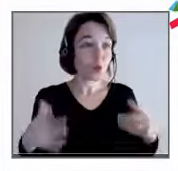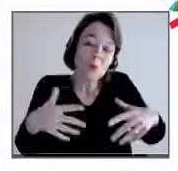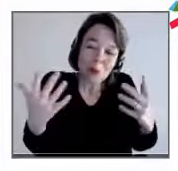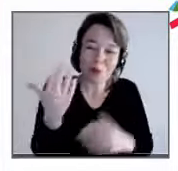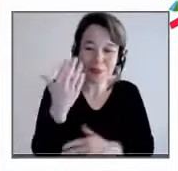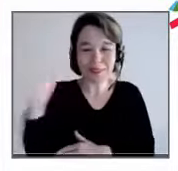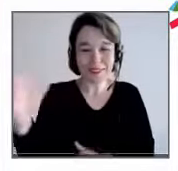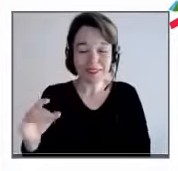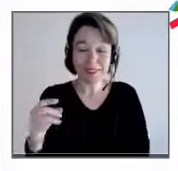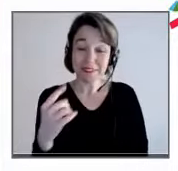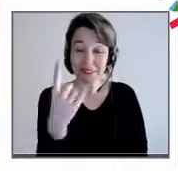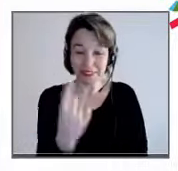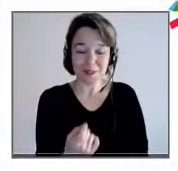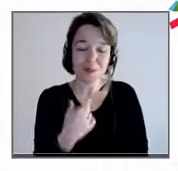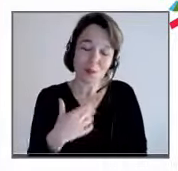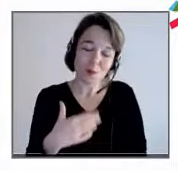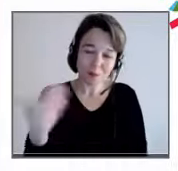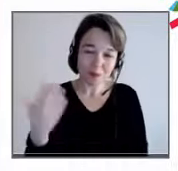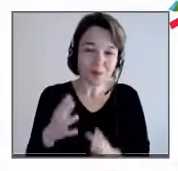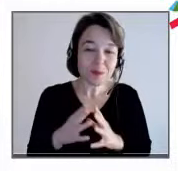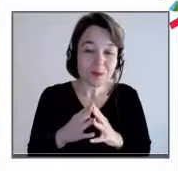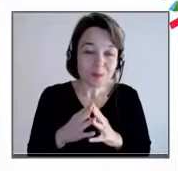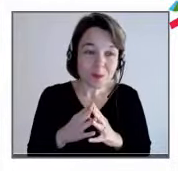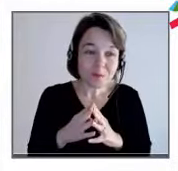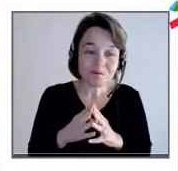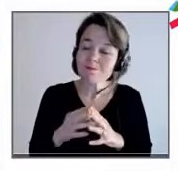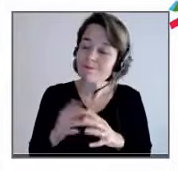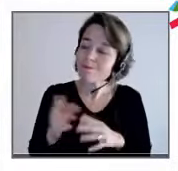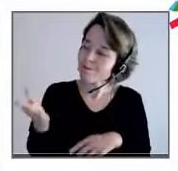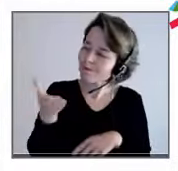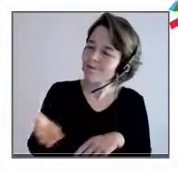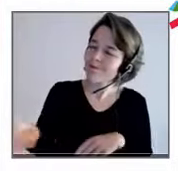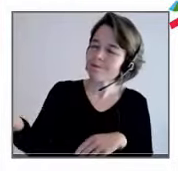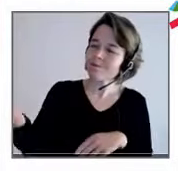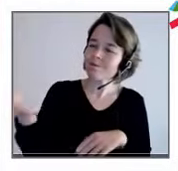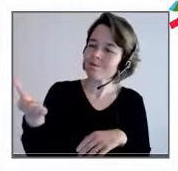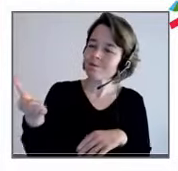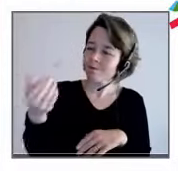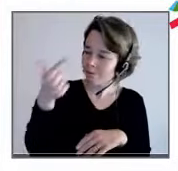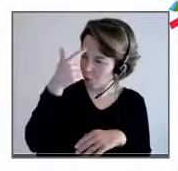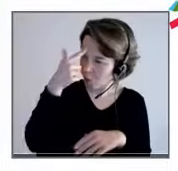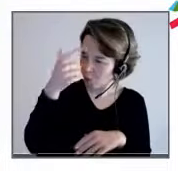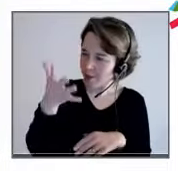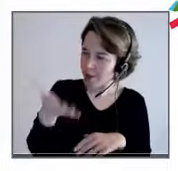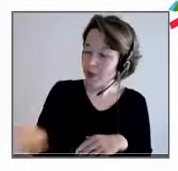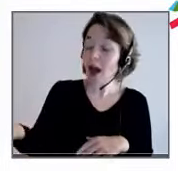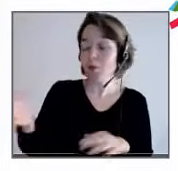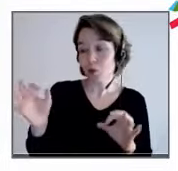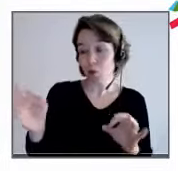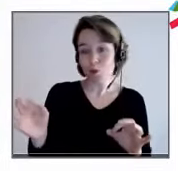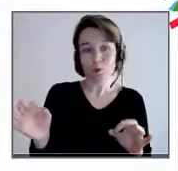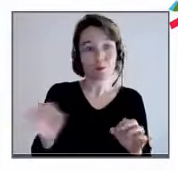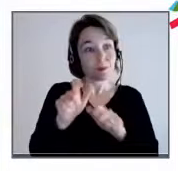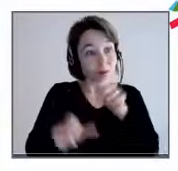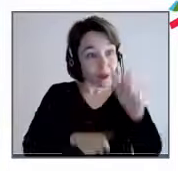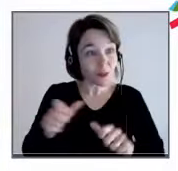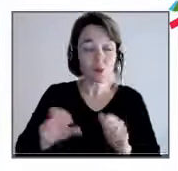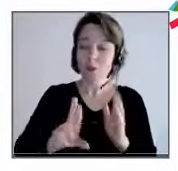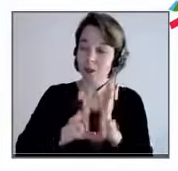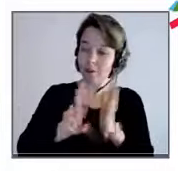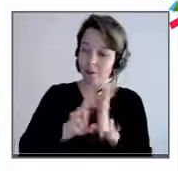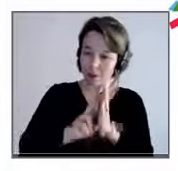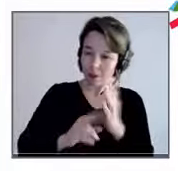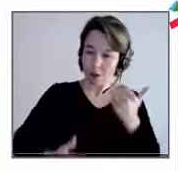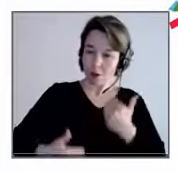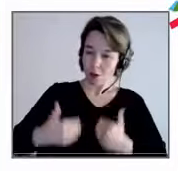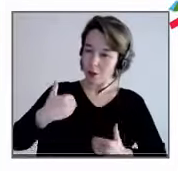une autre. Est-ce que vous avez l'impression que la société… Alors voilà, les référents handicap sont-ils des piliers pour faire